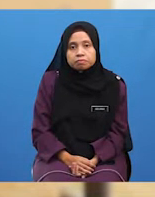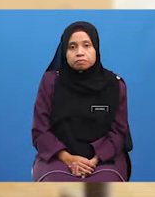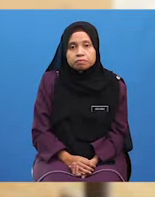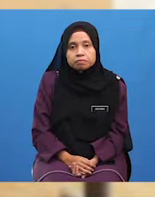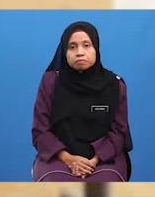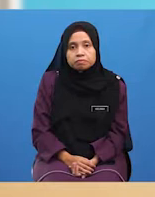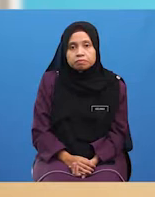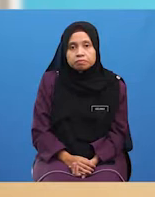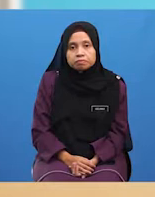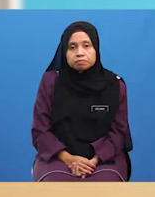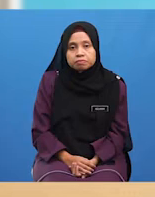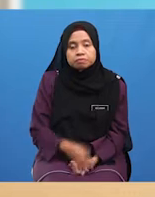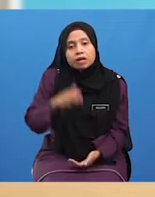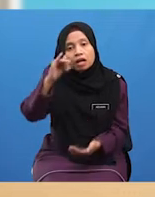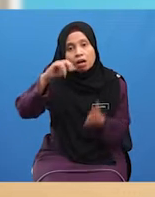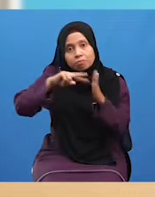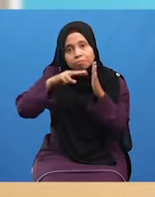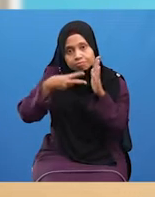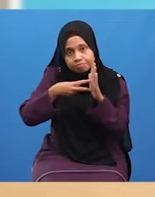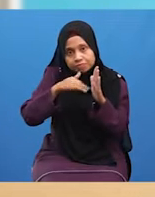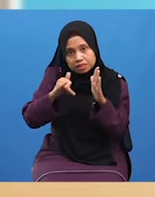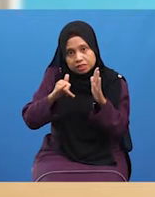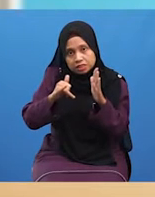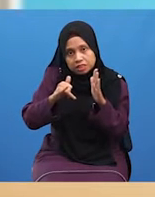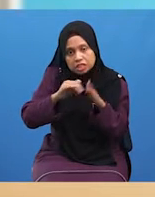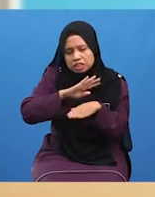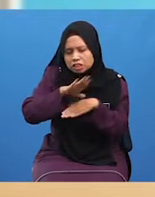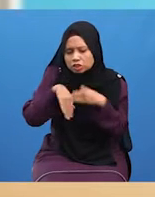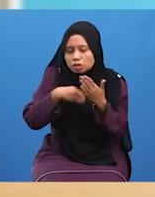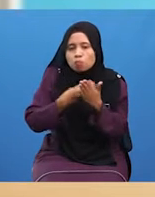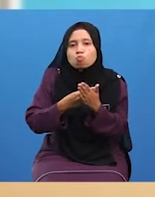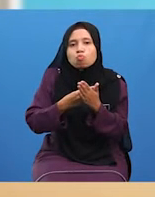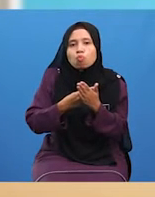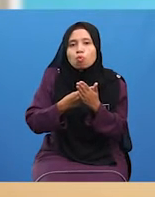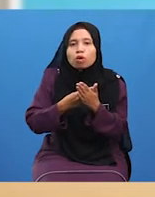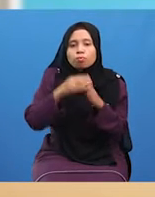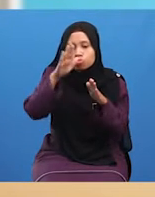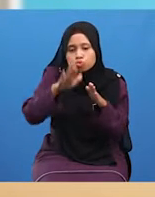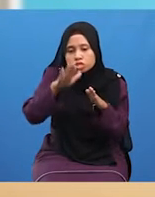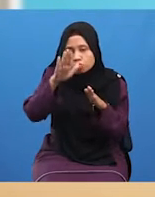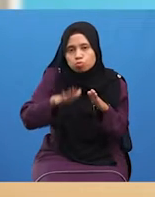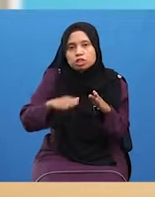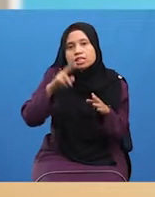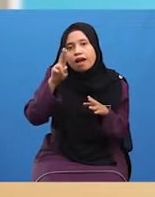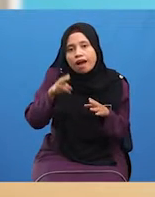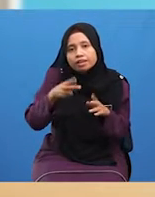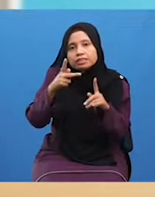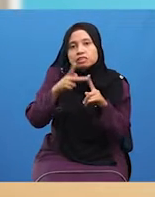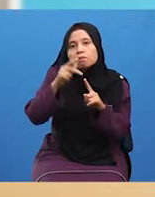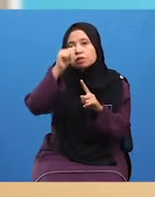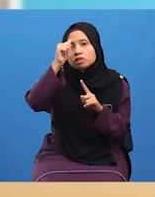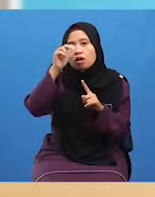Yang Bermaksud Segala Pujian Itu Bagi Allah Yang Telah